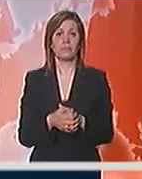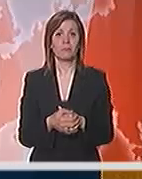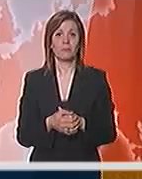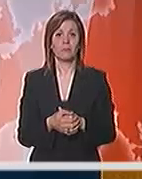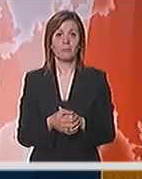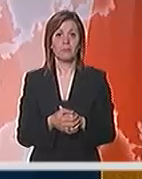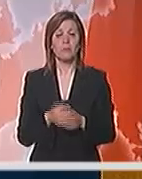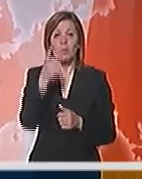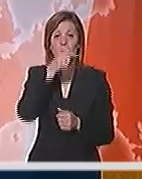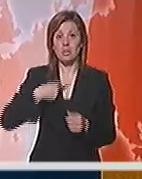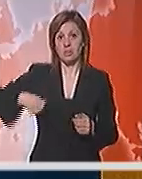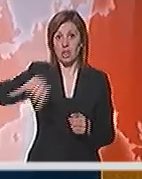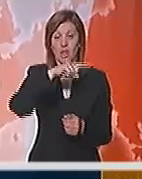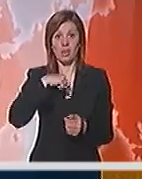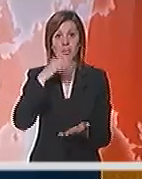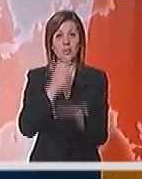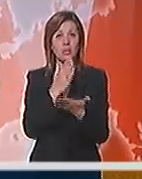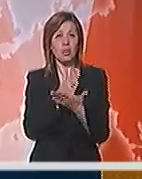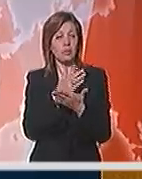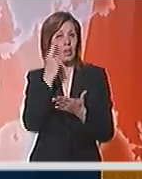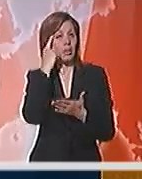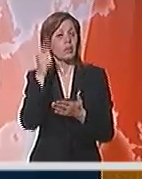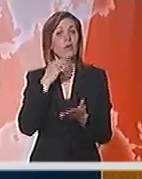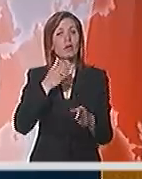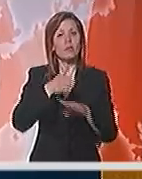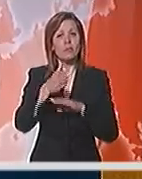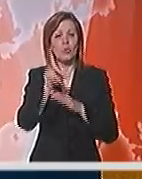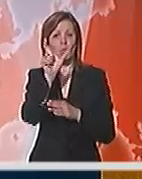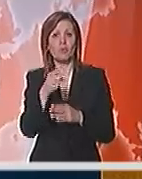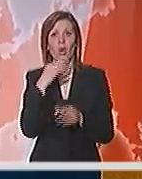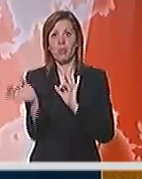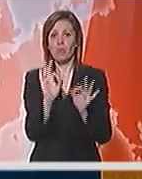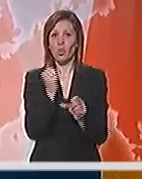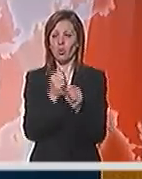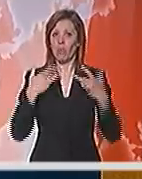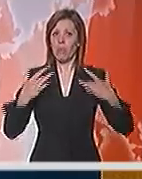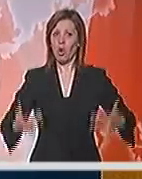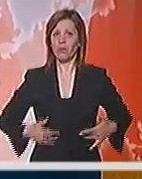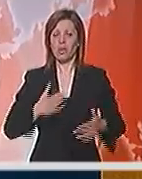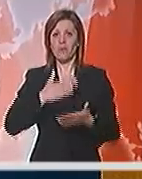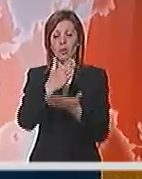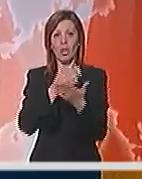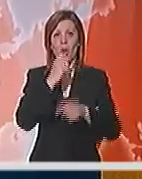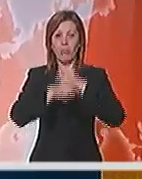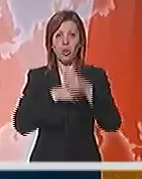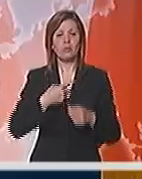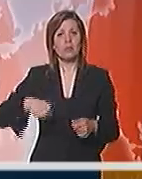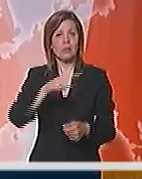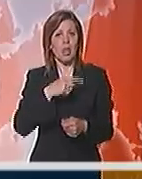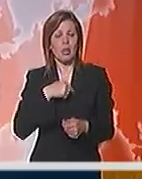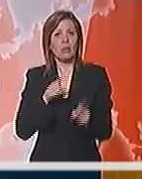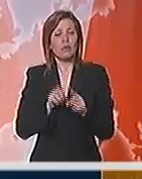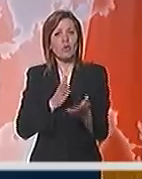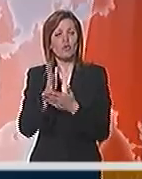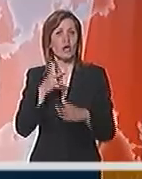Što se nas tiče činjenica da je služba obezbezenja uradila profesionalno svoj deo posla, za nas je predmet i